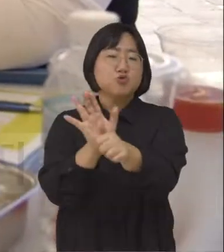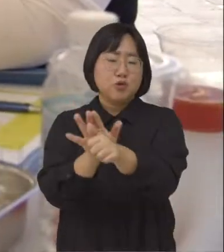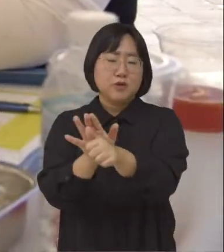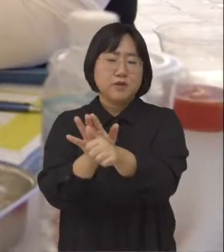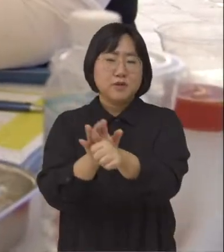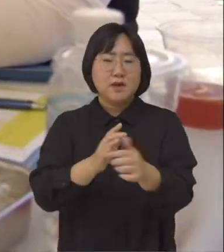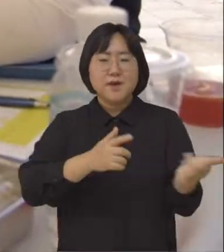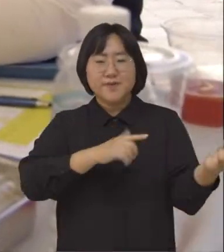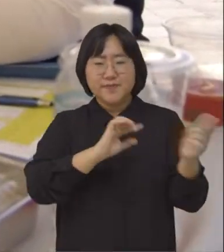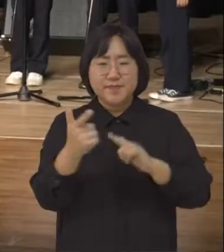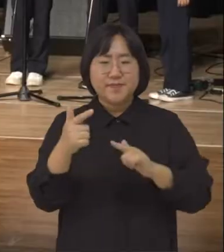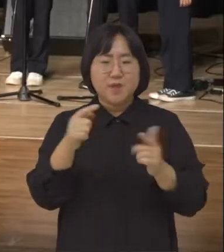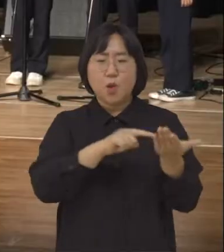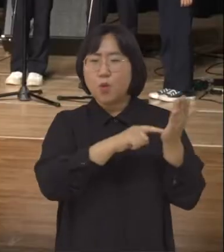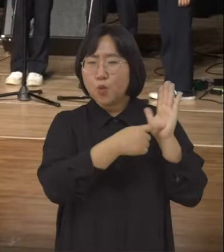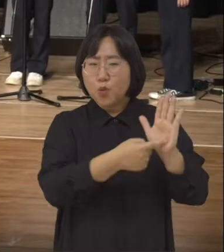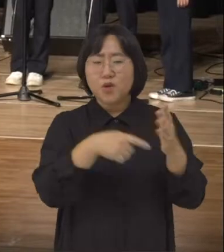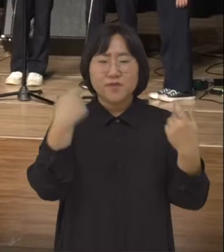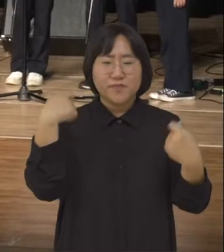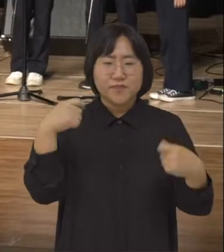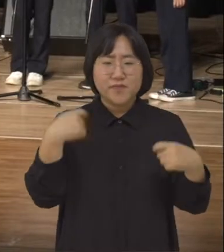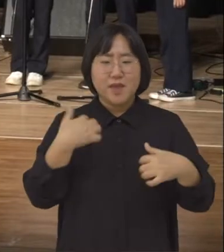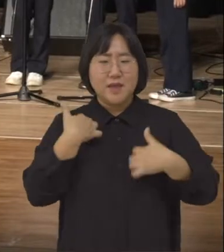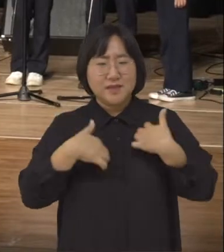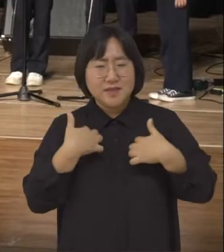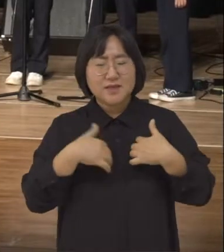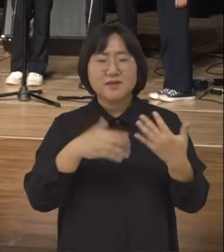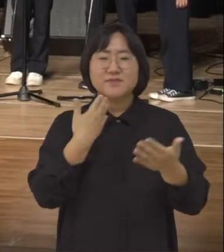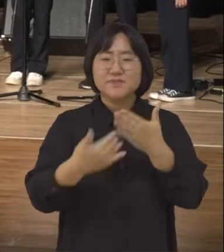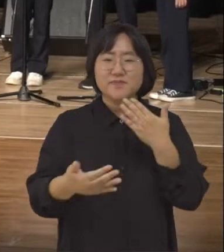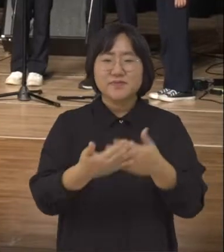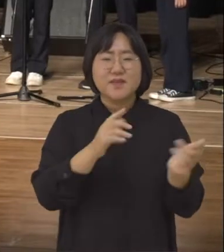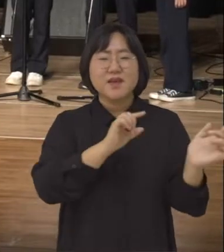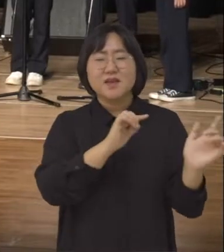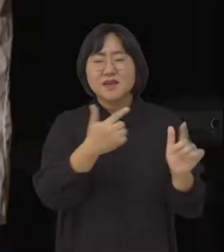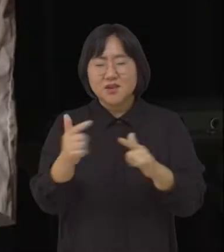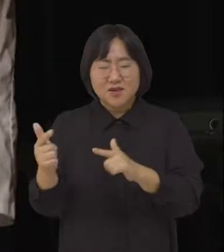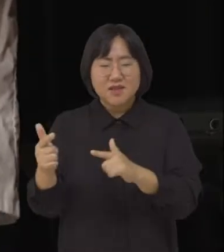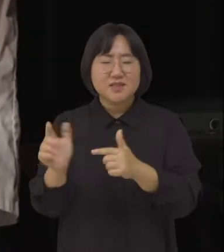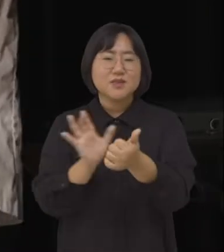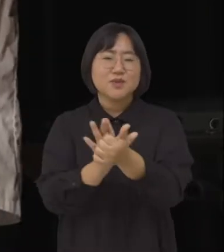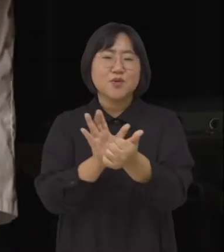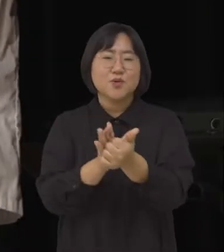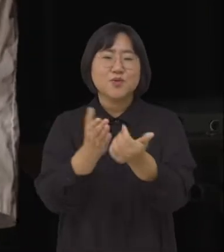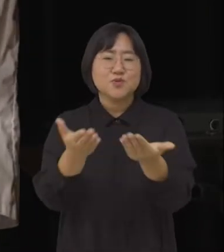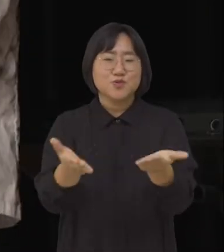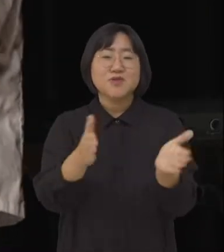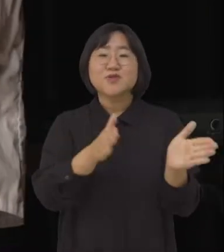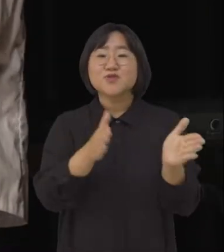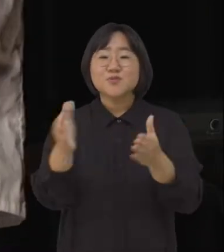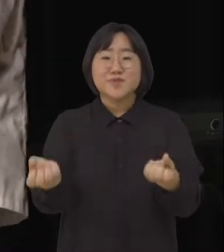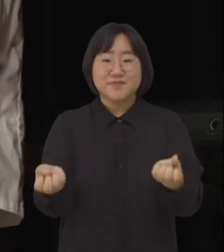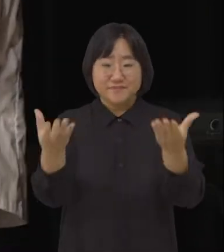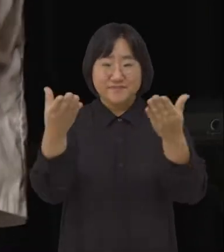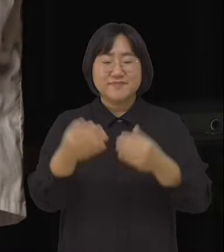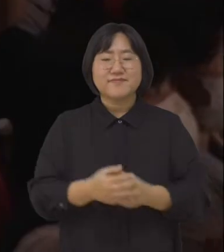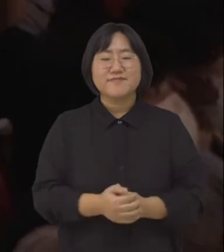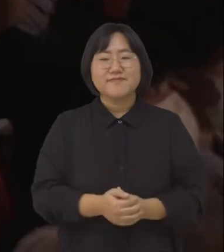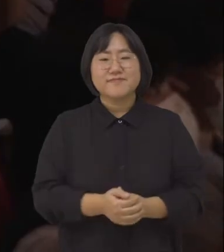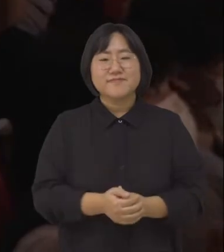각종 공연과 체험, 이벤트 등 청소년들의 다양한 진로 선택에 도움을 주기 위해 마련된 행사입니다.